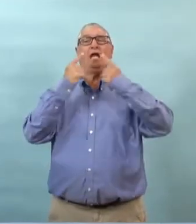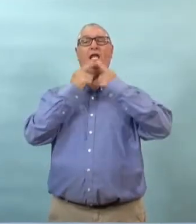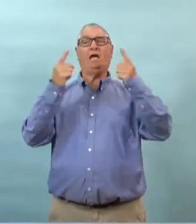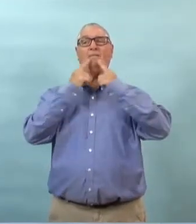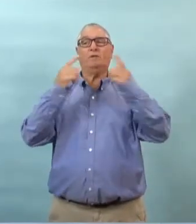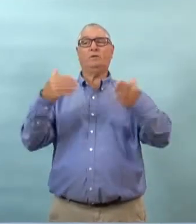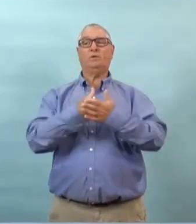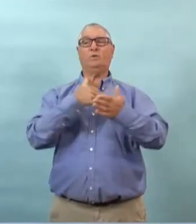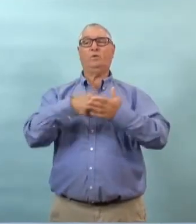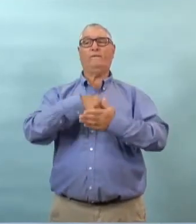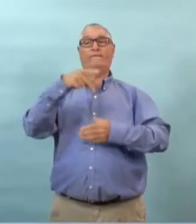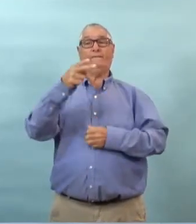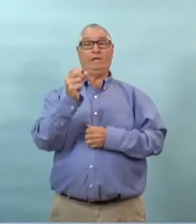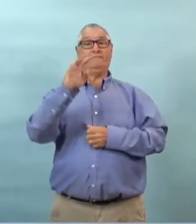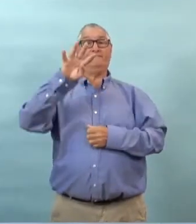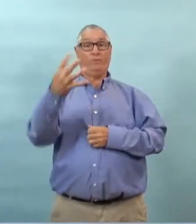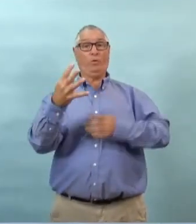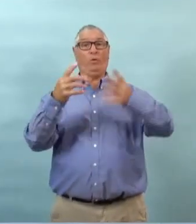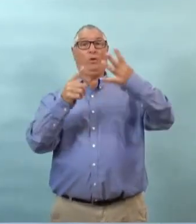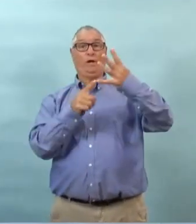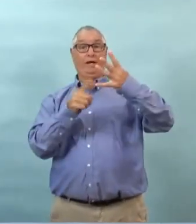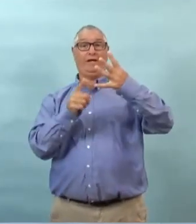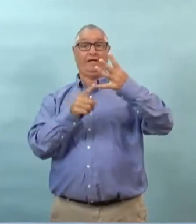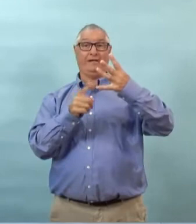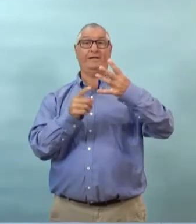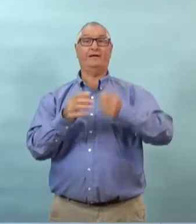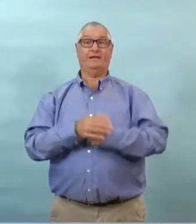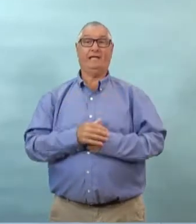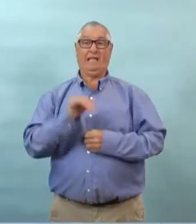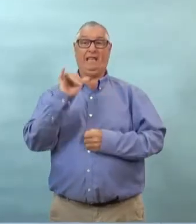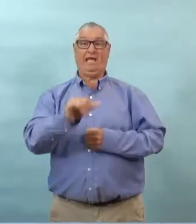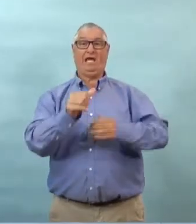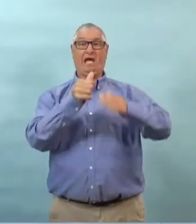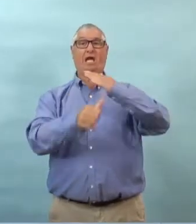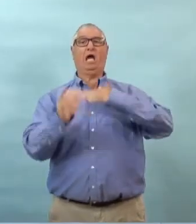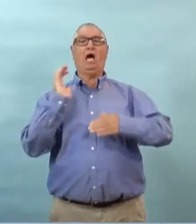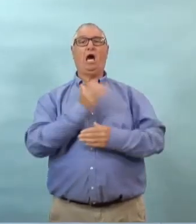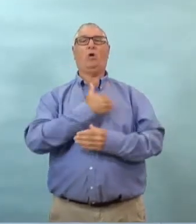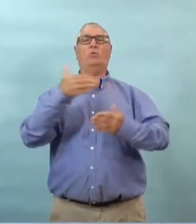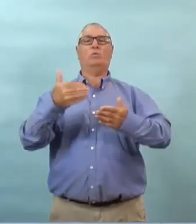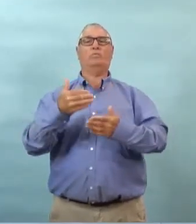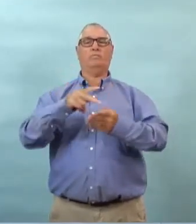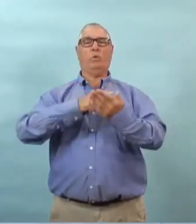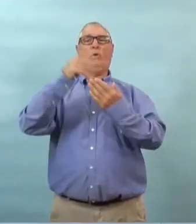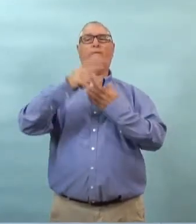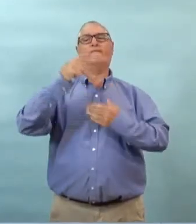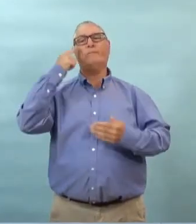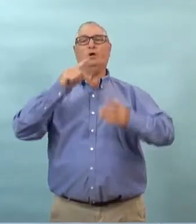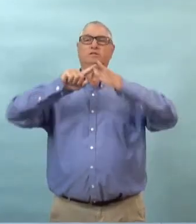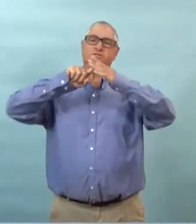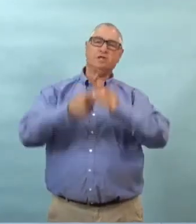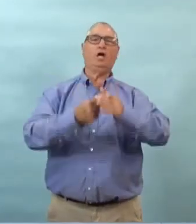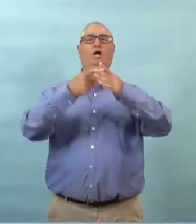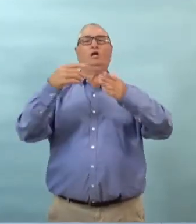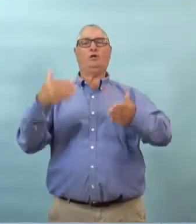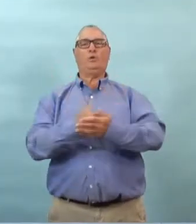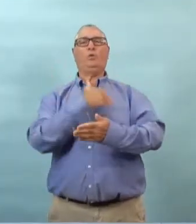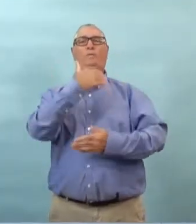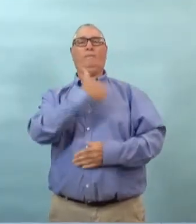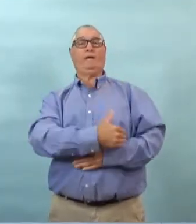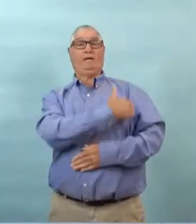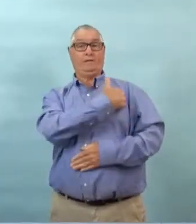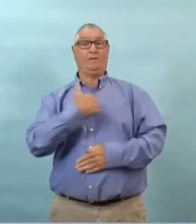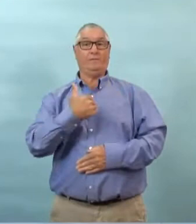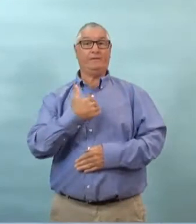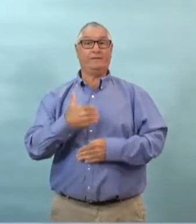nous avons annoncé la quatrième phase du rétablissement sécuritaire des services ça fait partir de notre programme